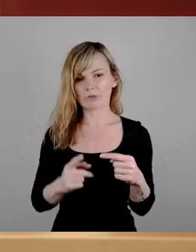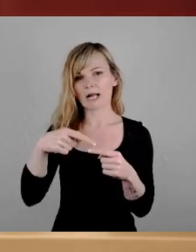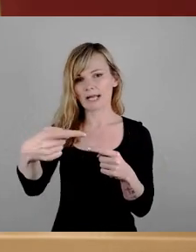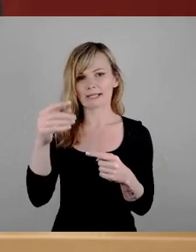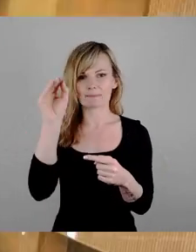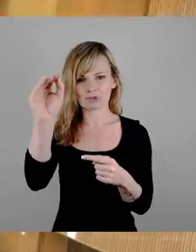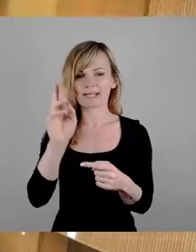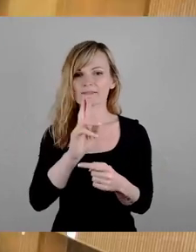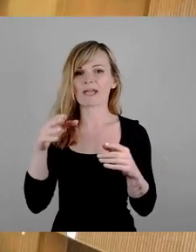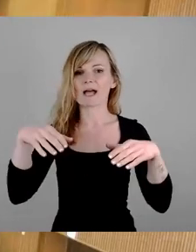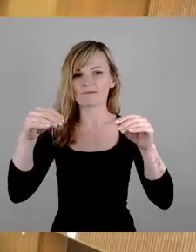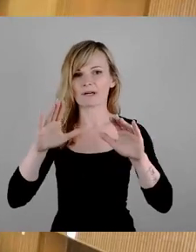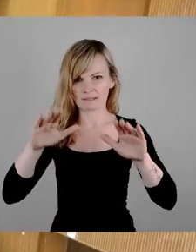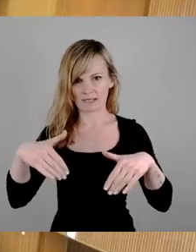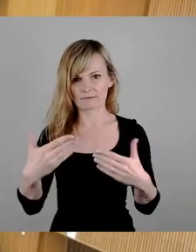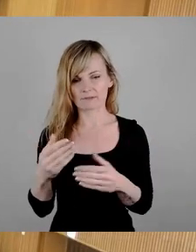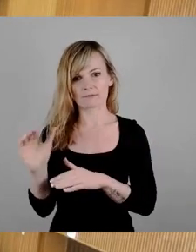So, SPD, Herr Engel.